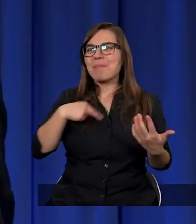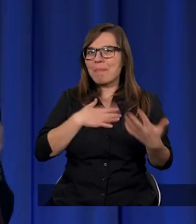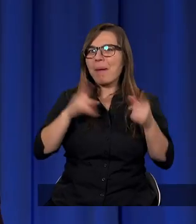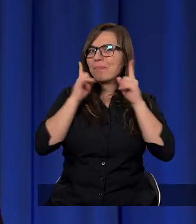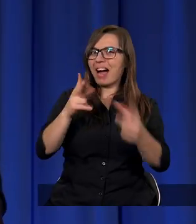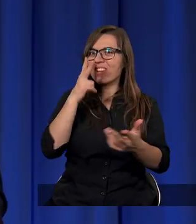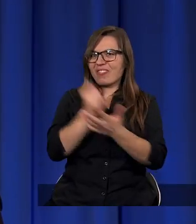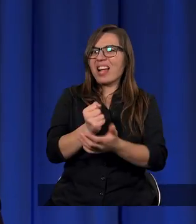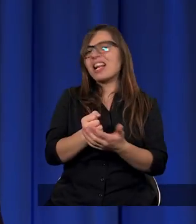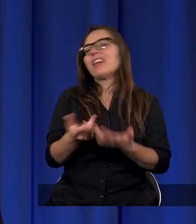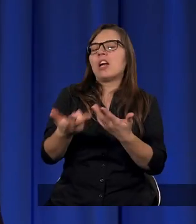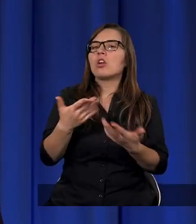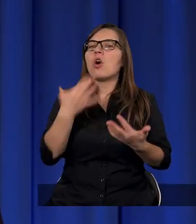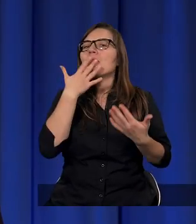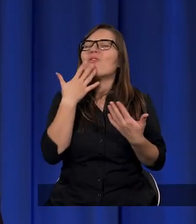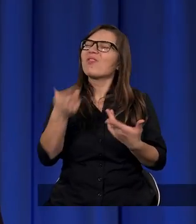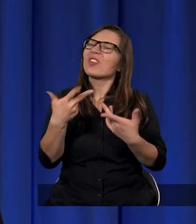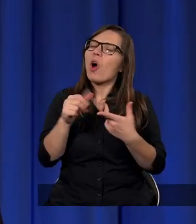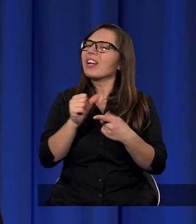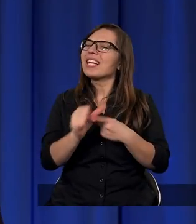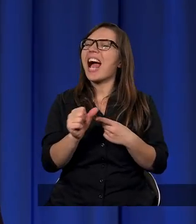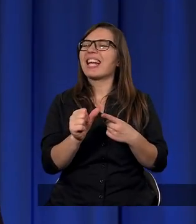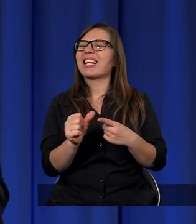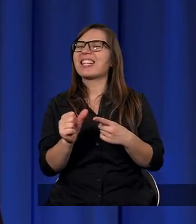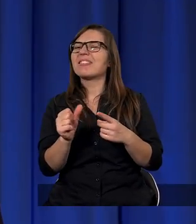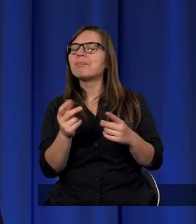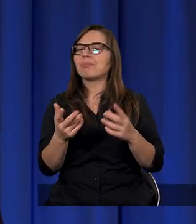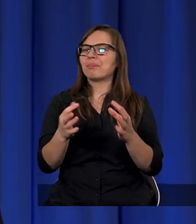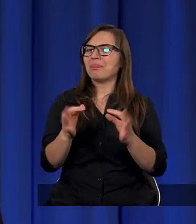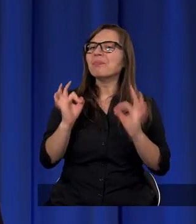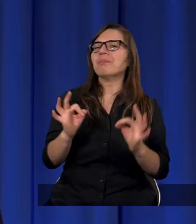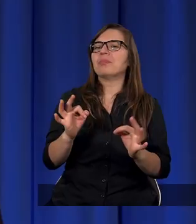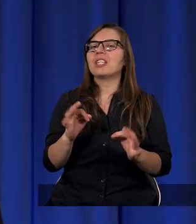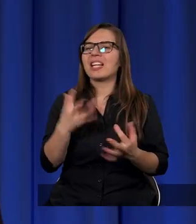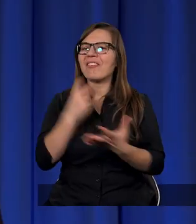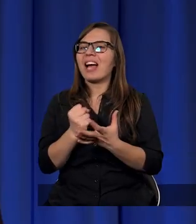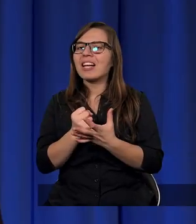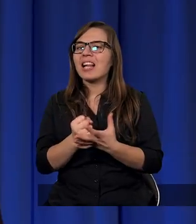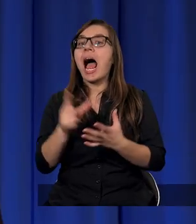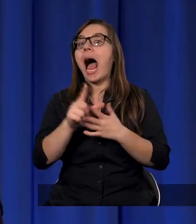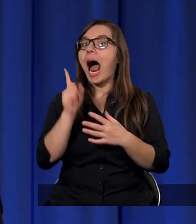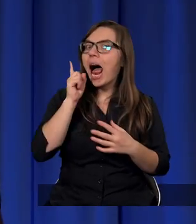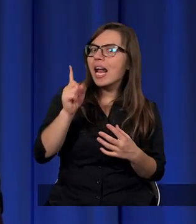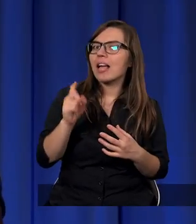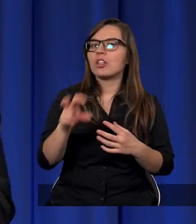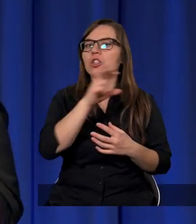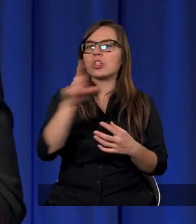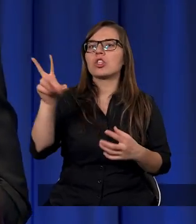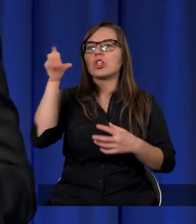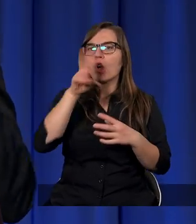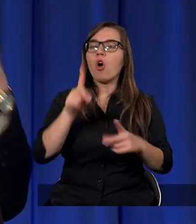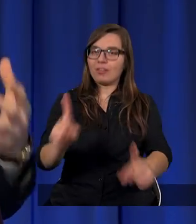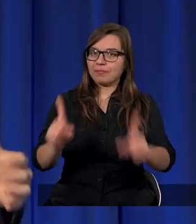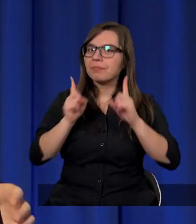prawdę, no to nie jest jakimś miarodajnym stwierdzeniem. To, czy ktoś rzeczywiście